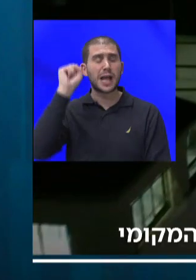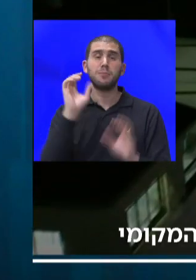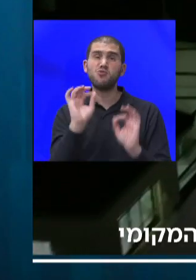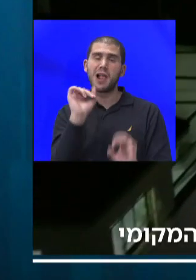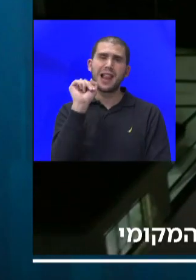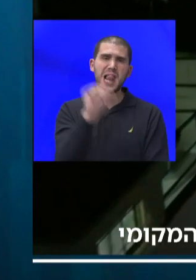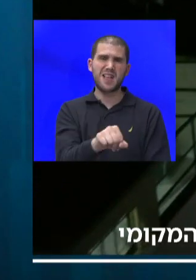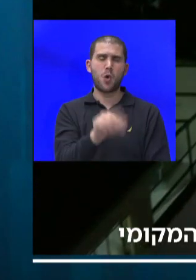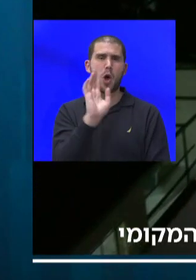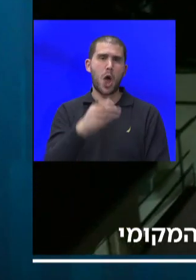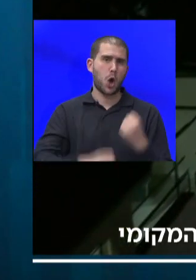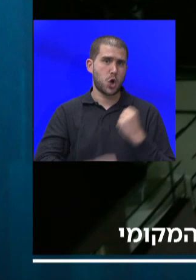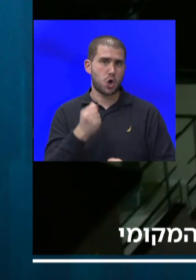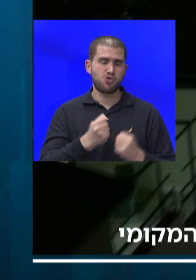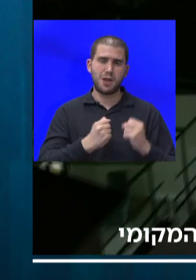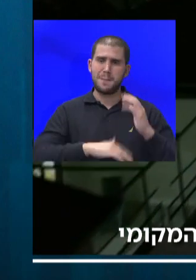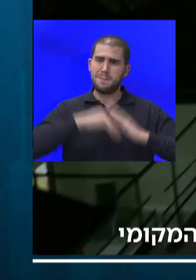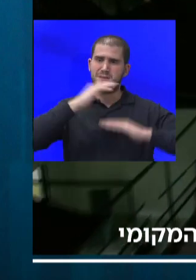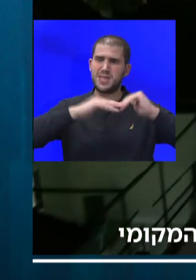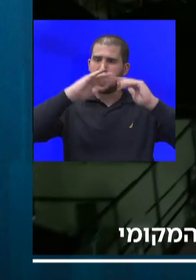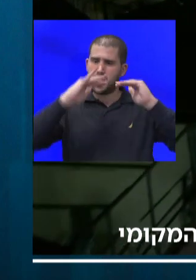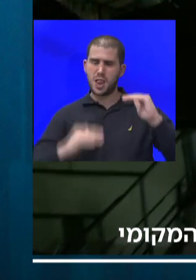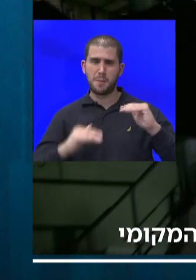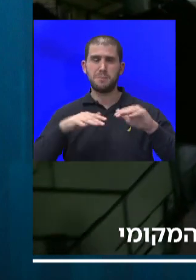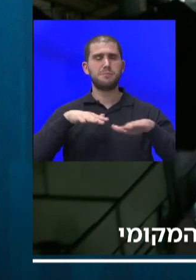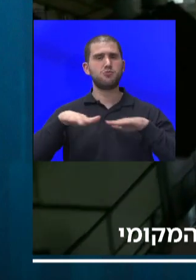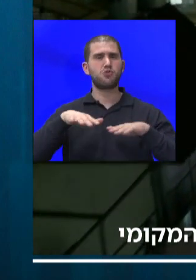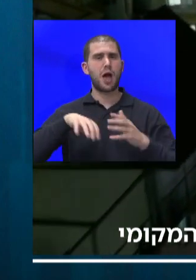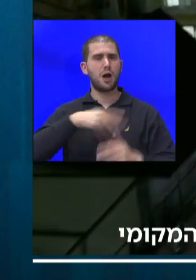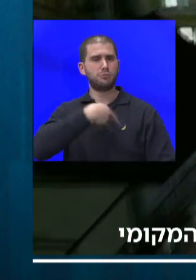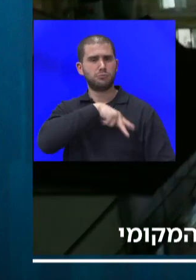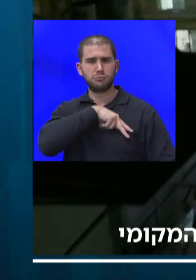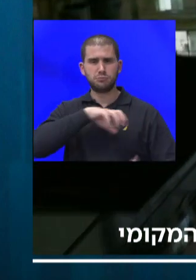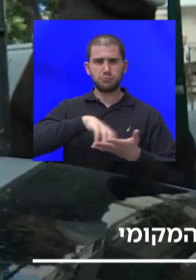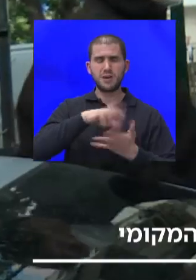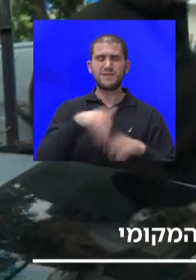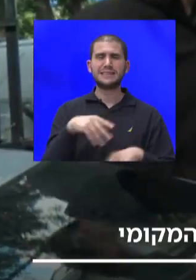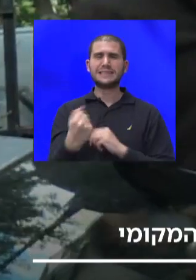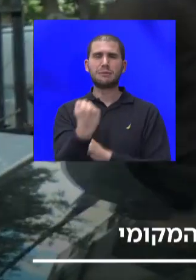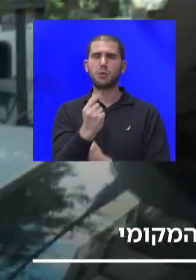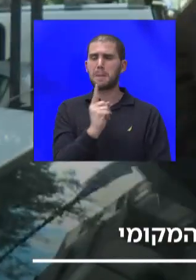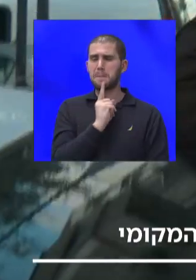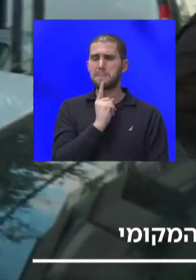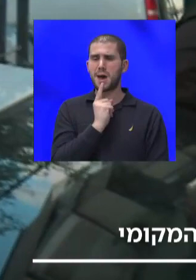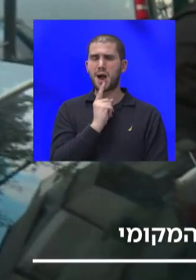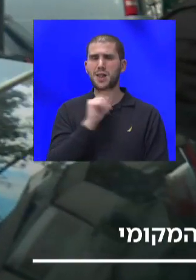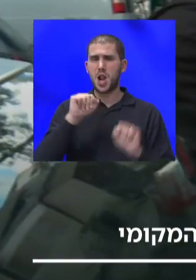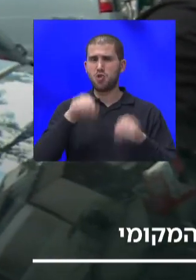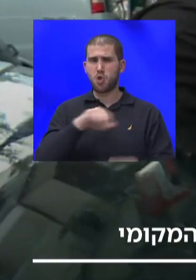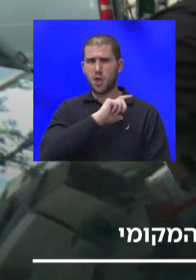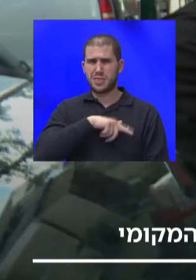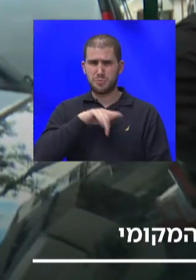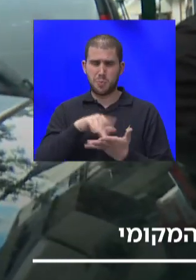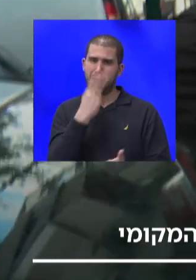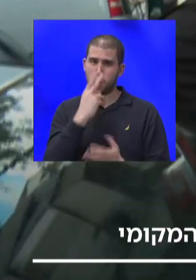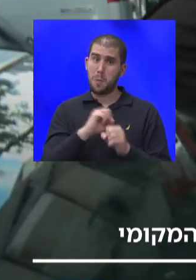המבני הזה של ממשלה ריכוזית, וסמכויות מאוד דלות לשלטון המקומי, וראינו את זה בקורונה. אנחנו נדרשים לצעד